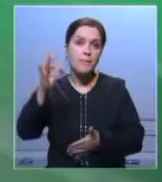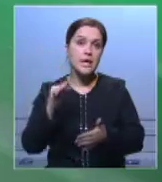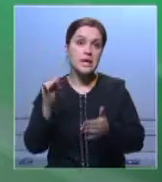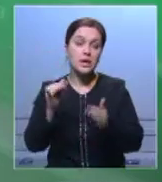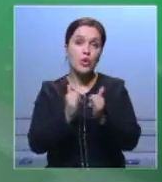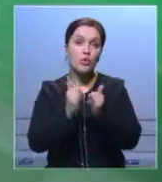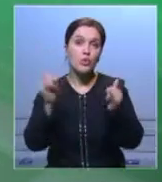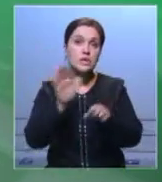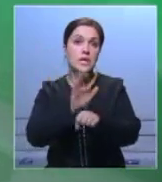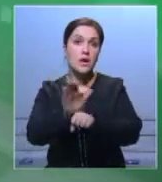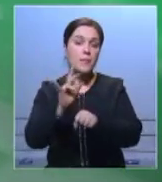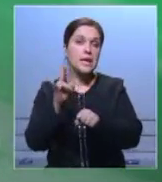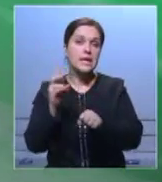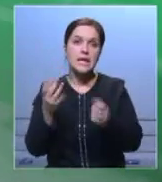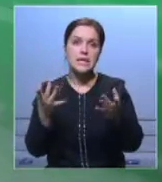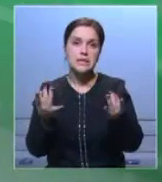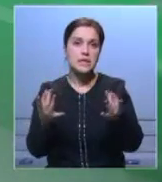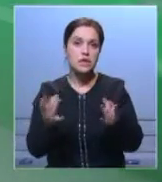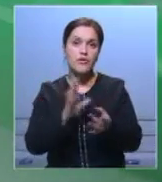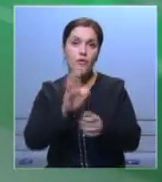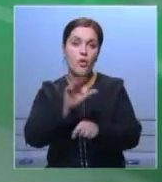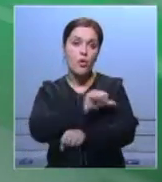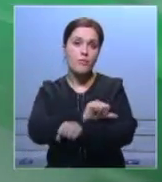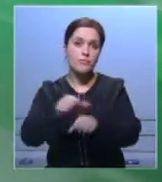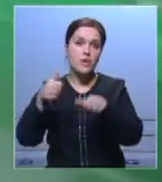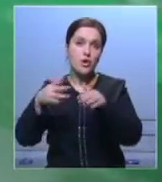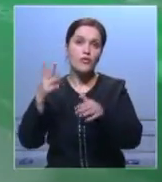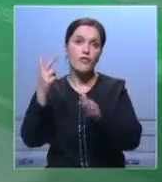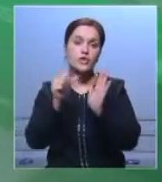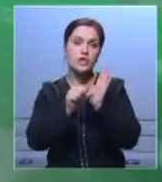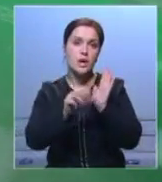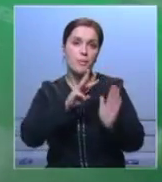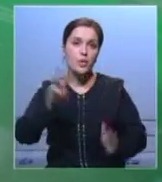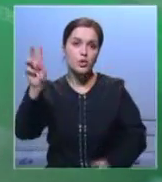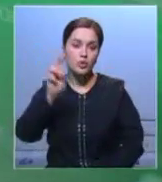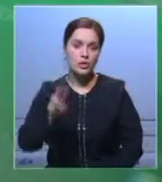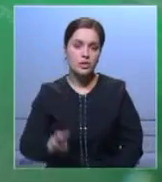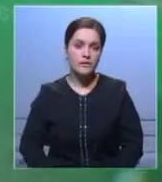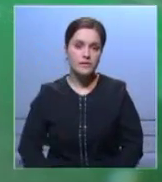рост объема несырьевого экспорта до 260 миллионов долларов.